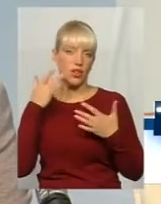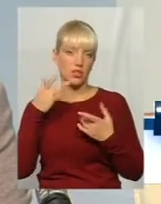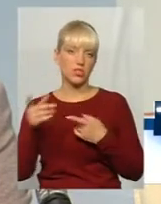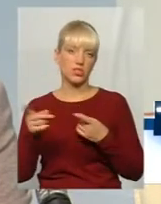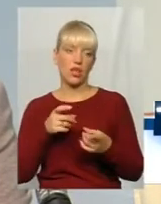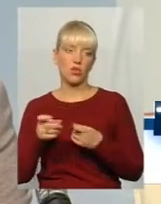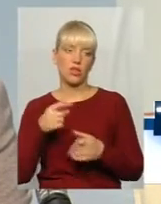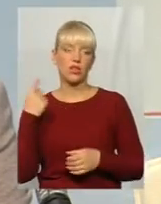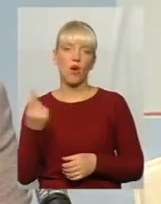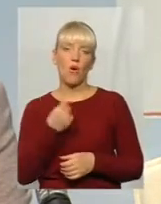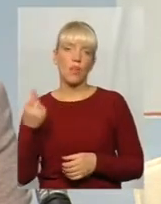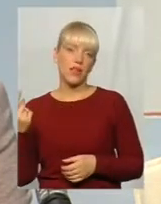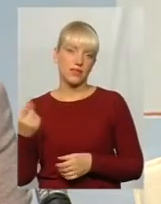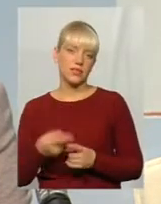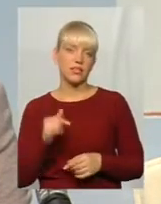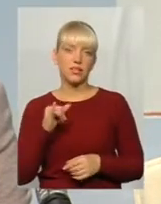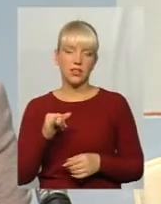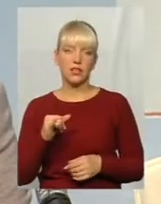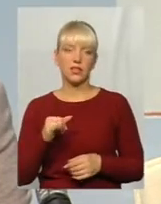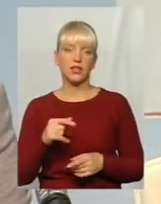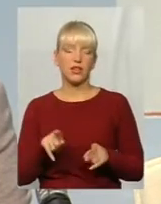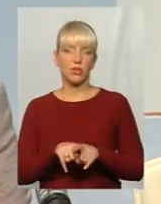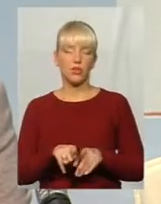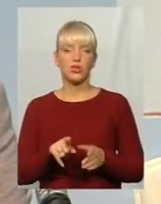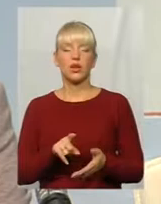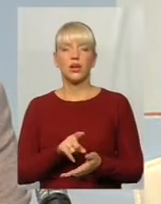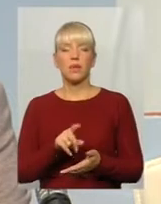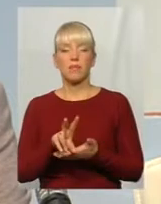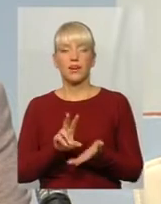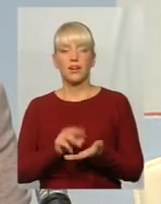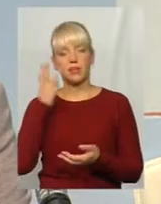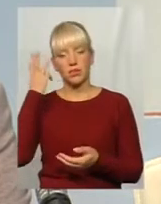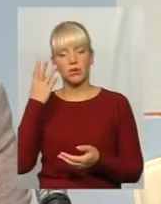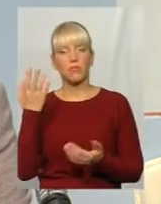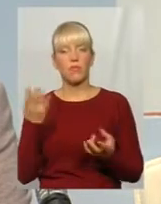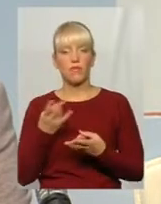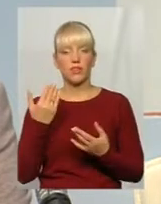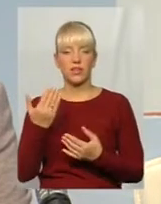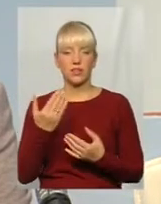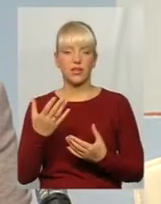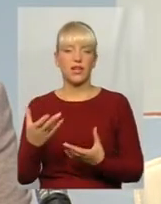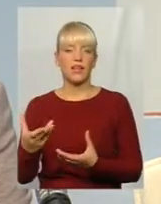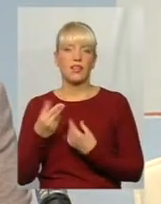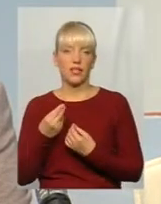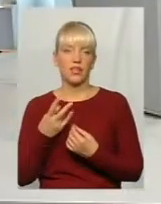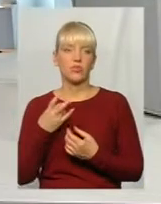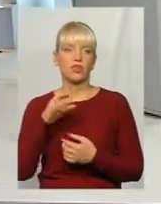обласні. Також приклад Хмельницького має їх надихнути, використовувати її.